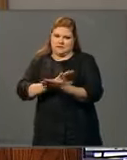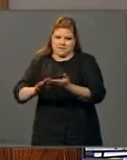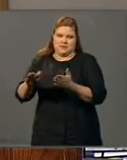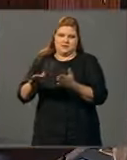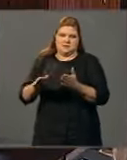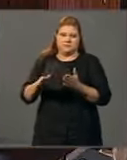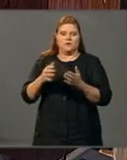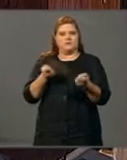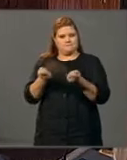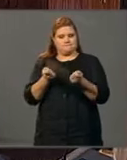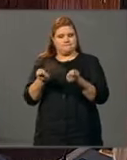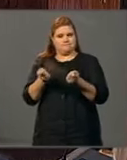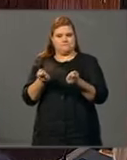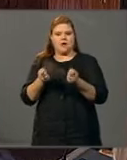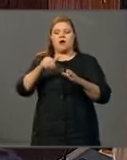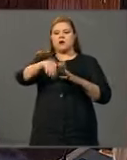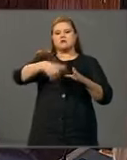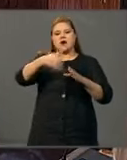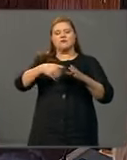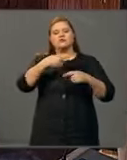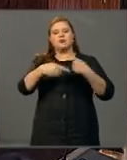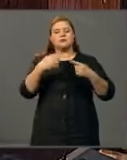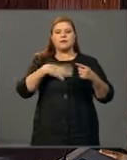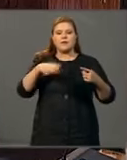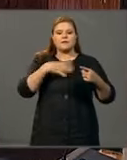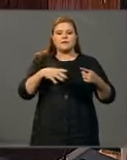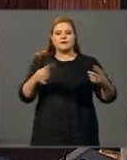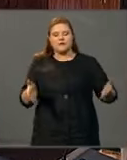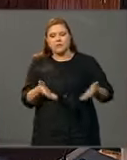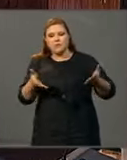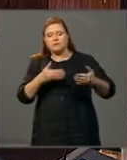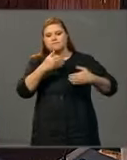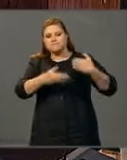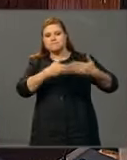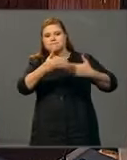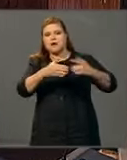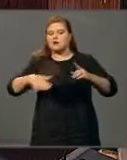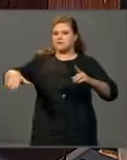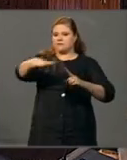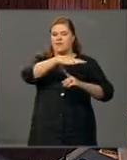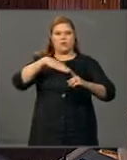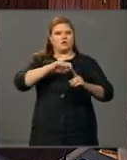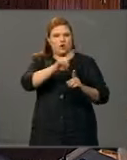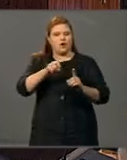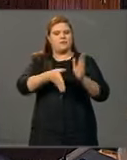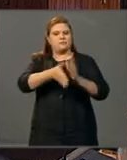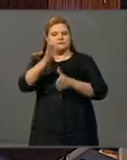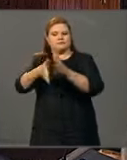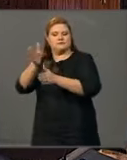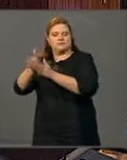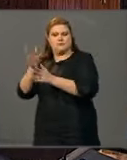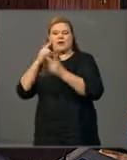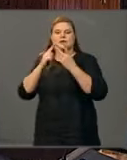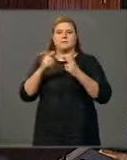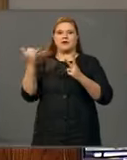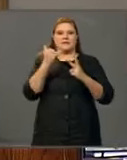Tarpeellisia kaivosprosesseja pidetään yllä ja kaivoksen alueen ympäristöongelmien ratkaiseminen jatkuu muun muassa vesitaseen